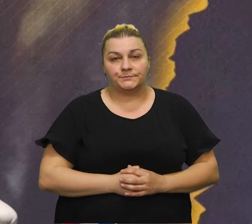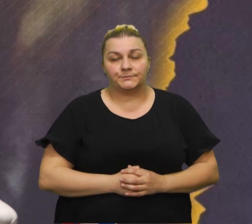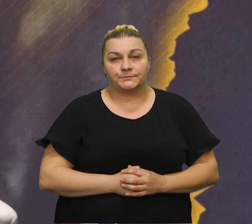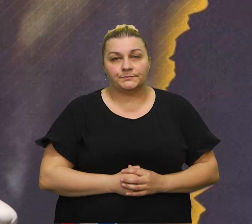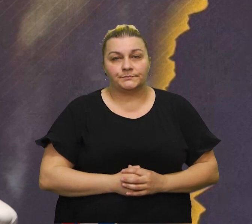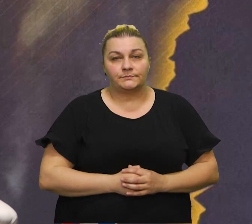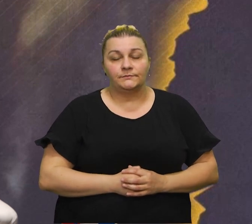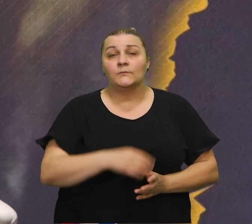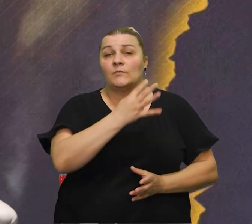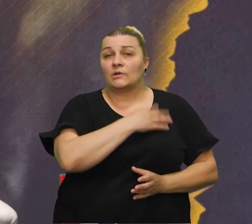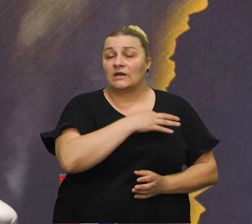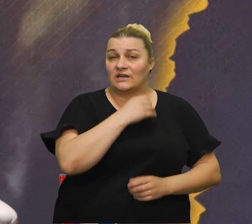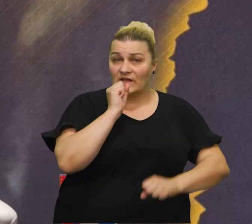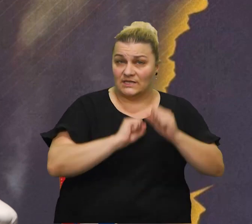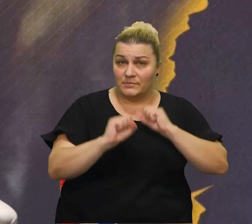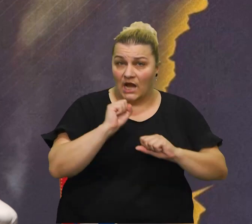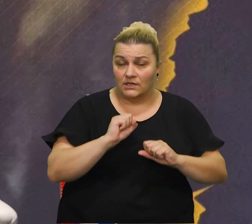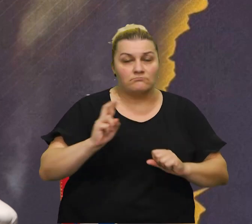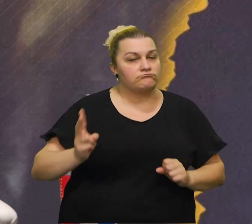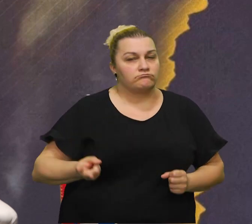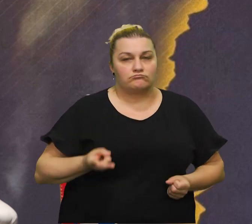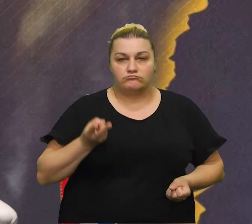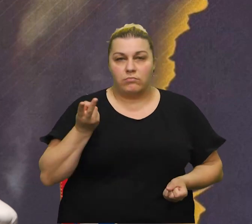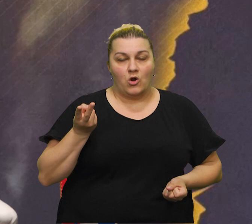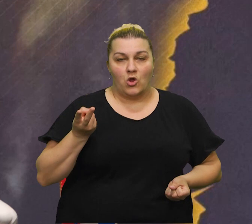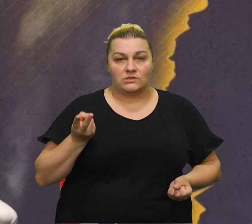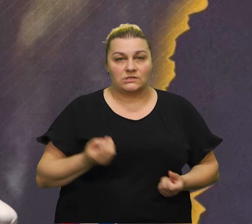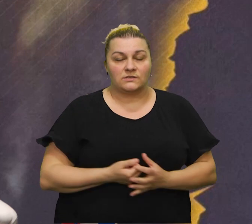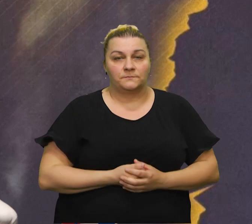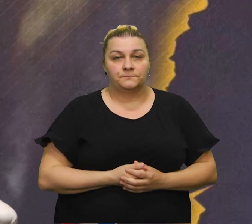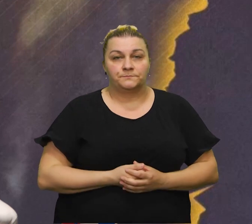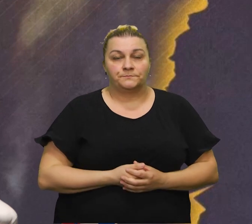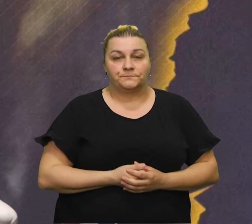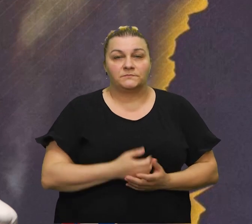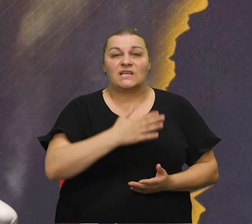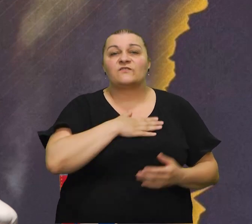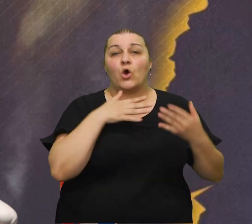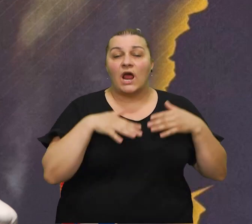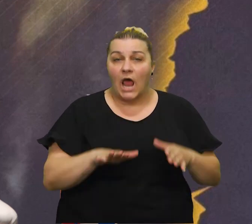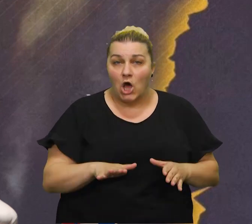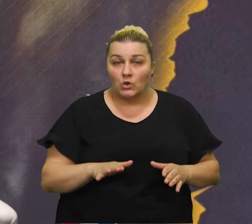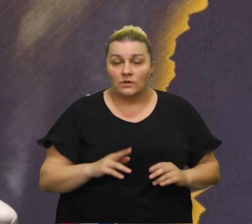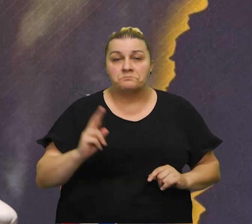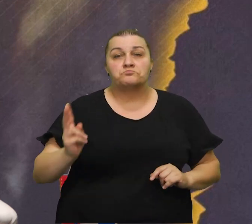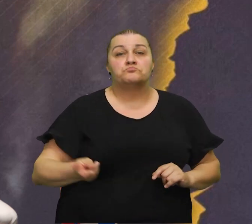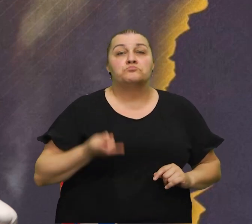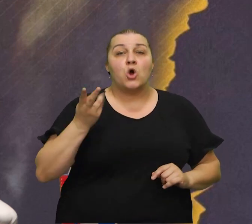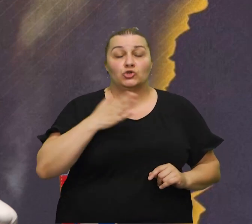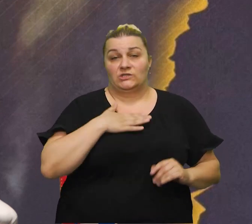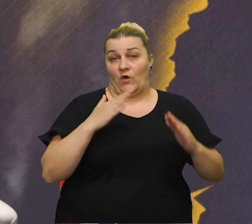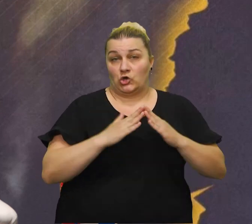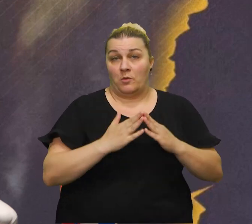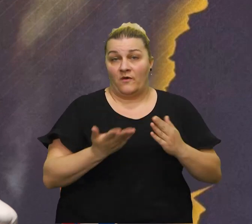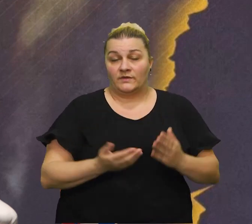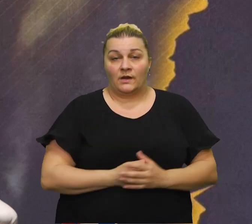Hrvatski branitelji su ponos ponos svoga naroda ponos svoje domovine